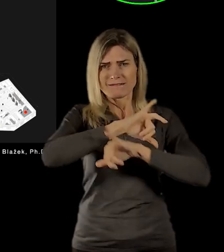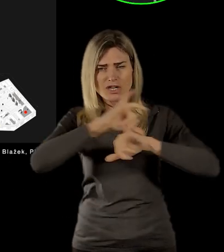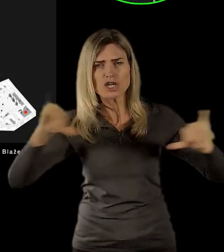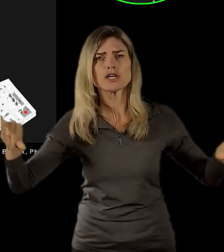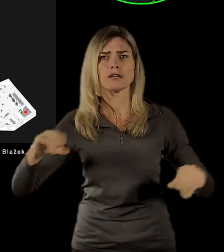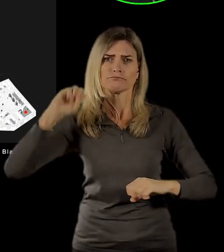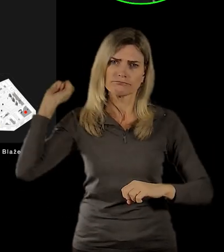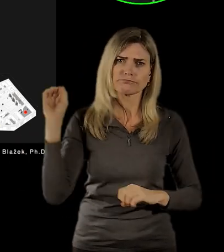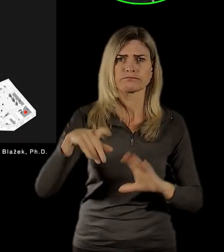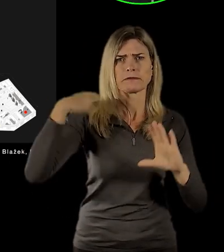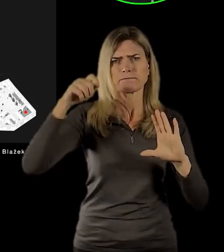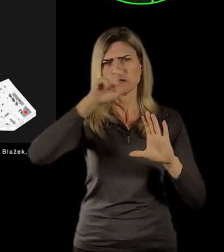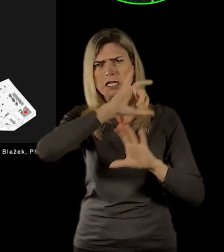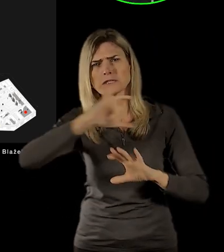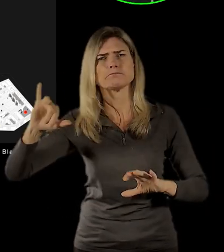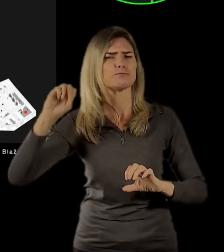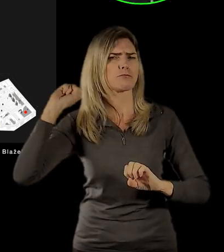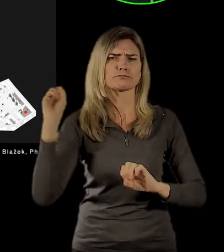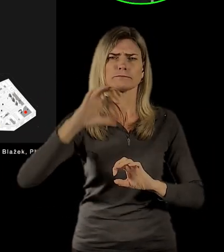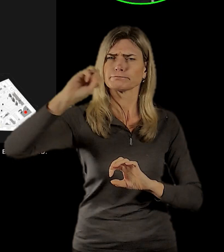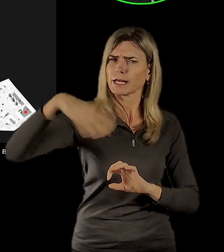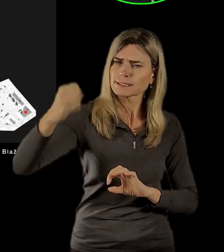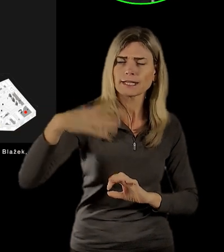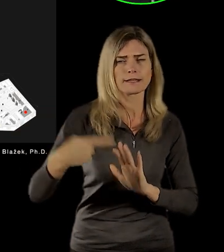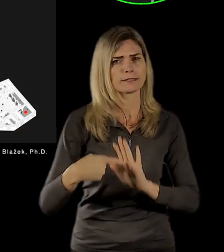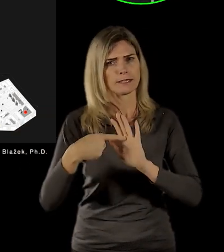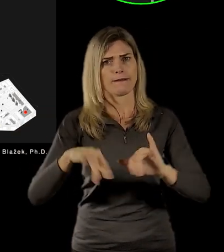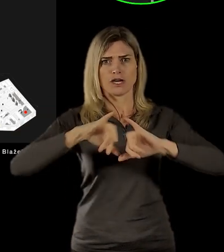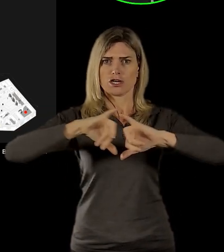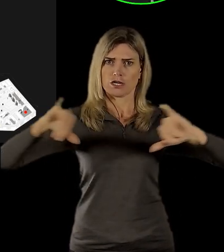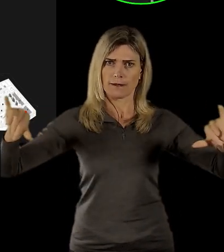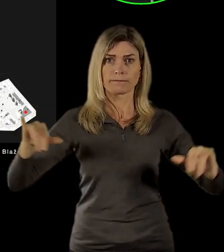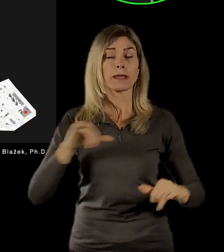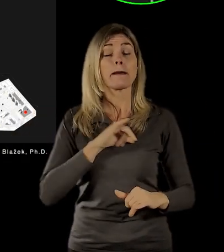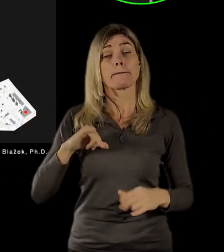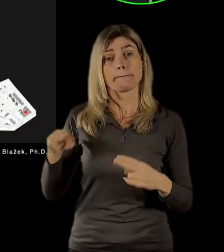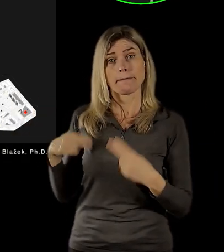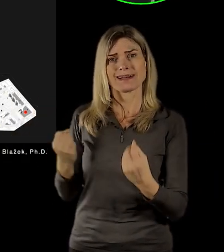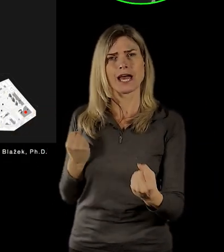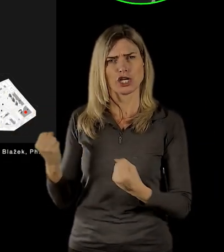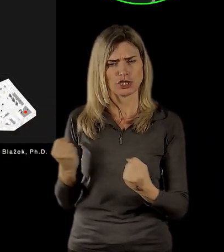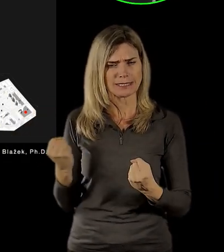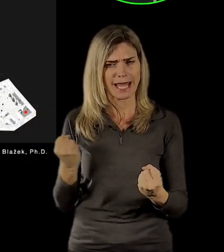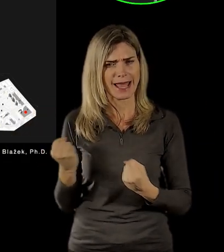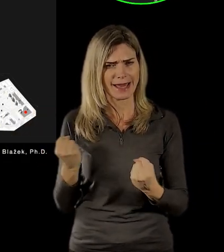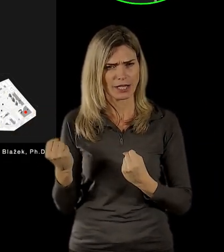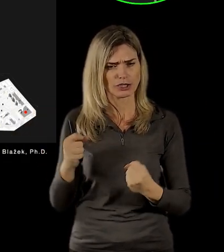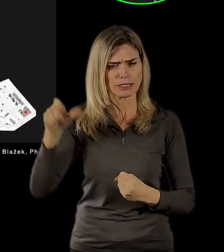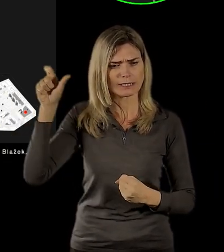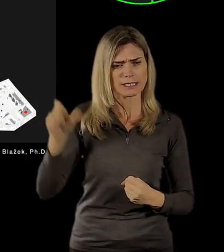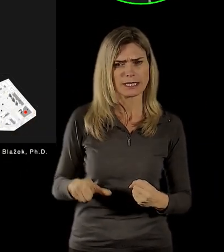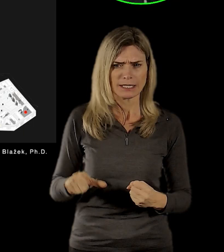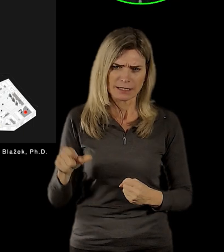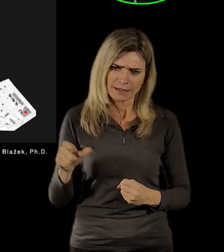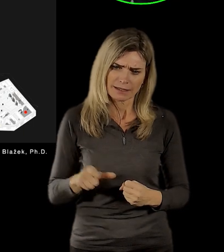bude zpracovaná, by představil pan režisér Martin Vada, se kterým spolupracujeme, měl by to autorské